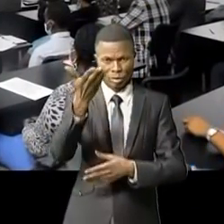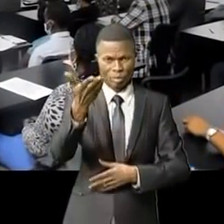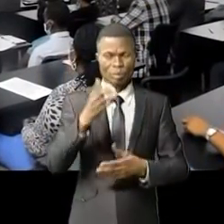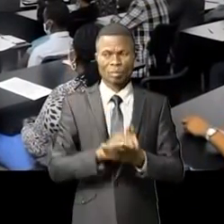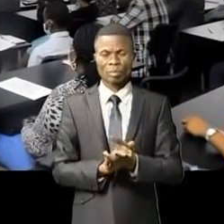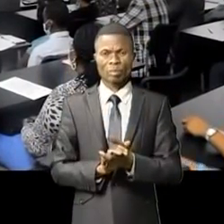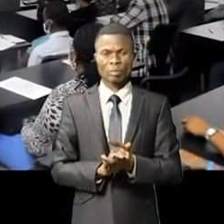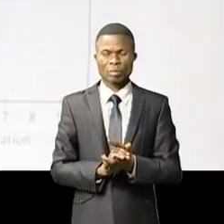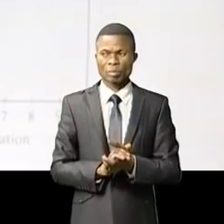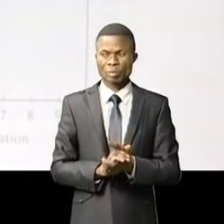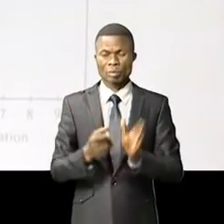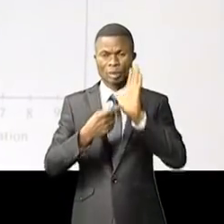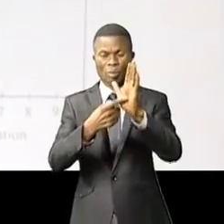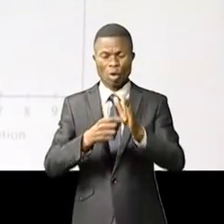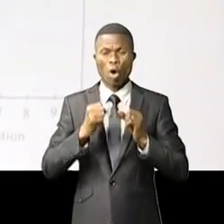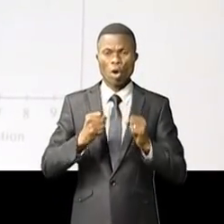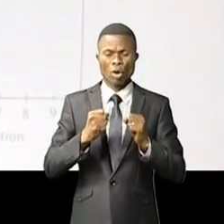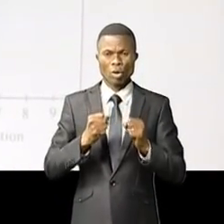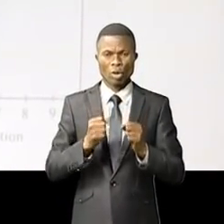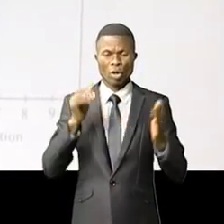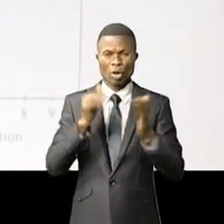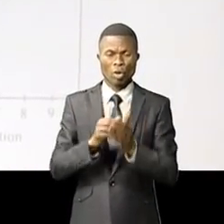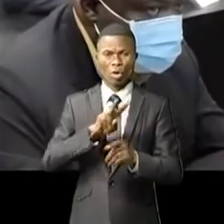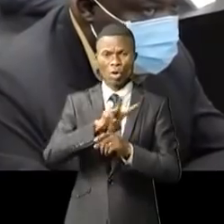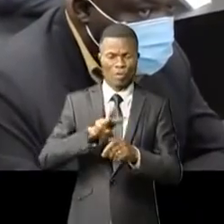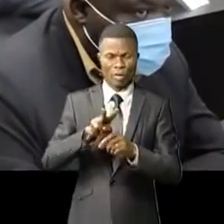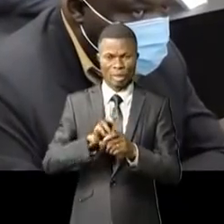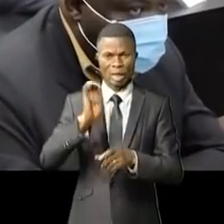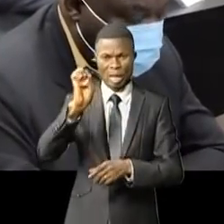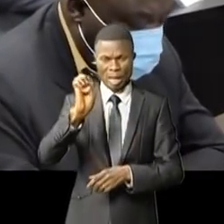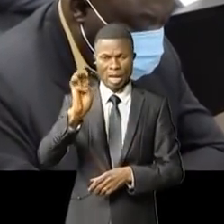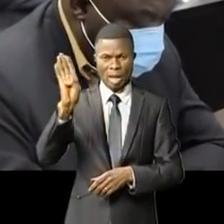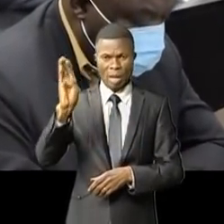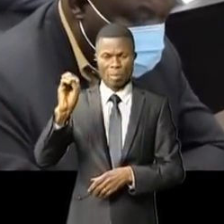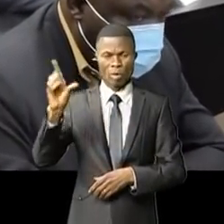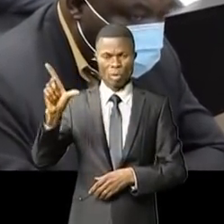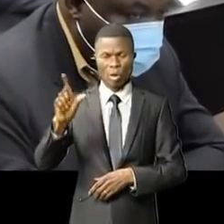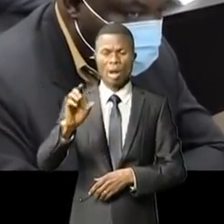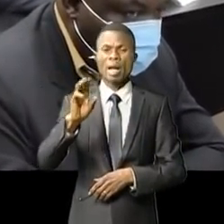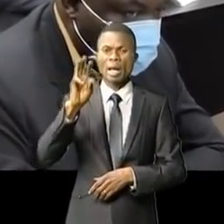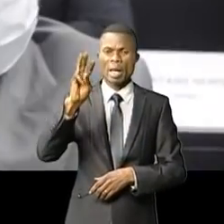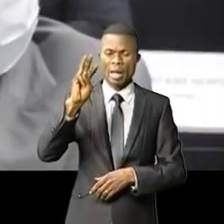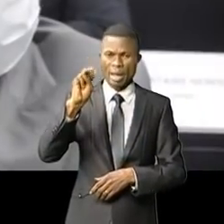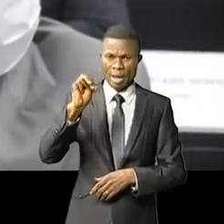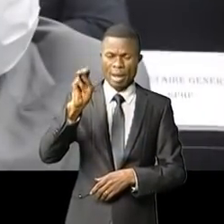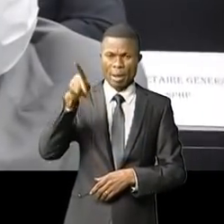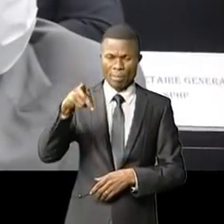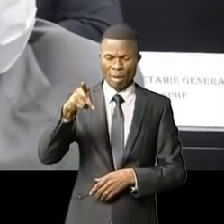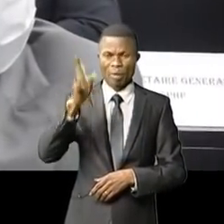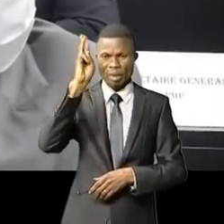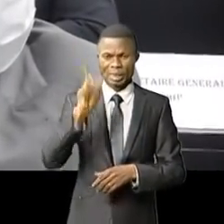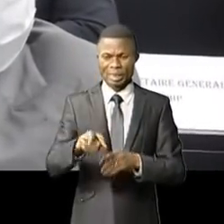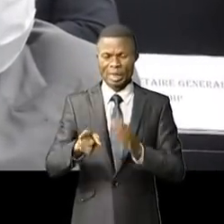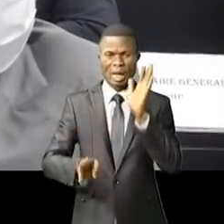Après avoir prouvé son efficacité contre le virus d'Ebola, le Mab 114, communément appelé Ibanga, un